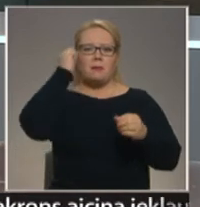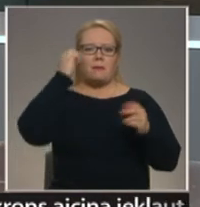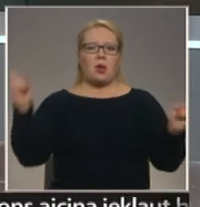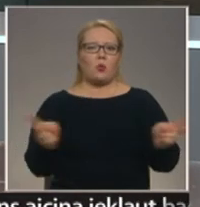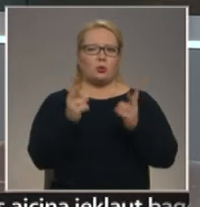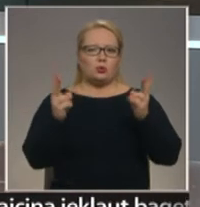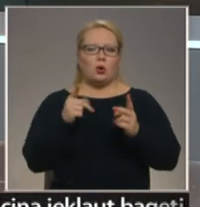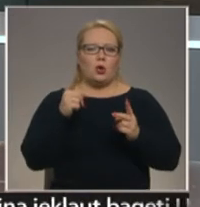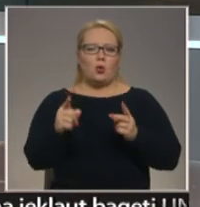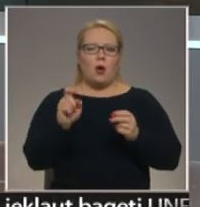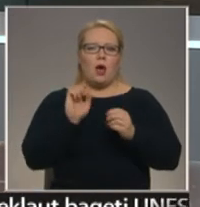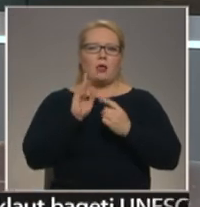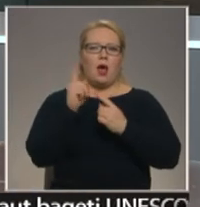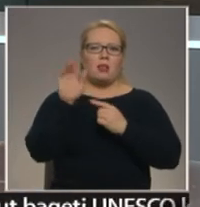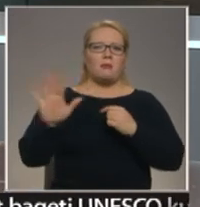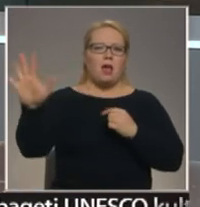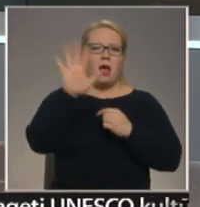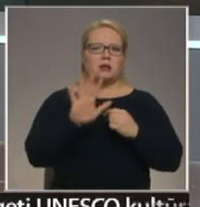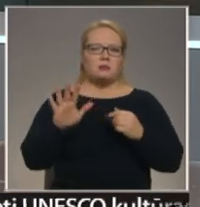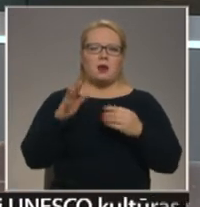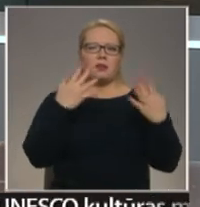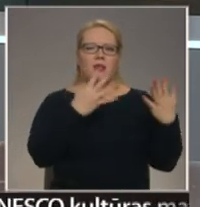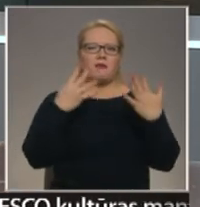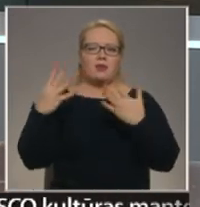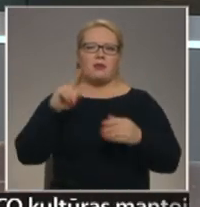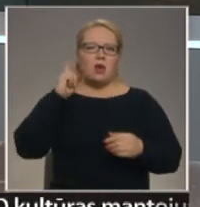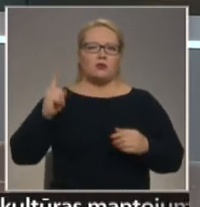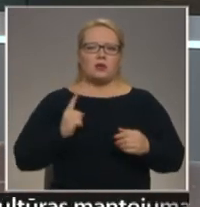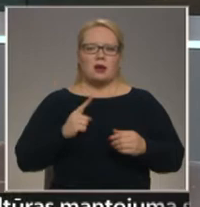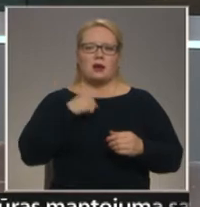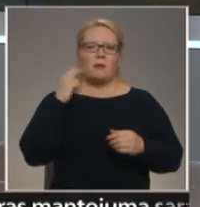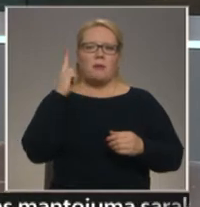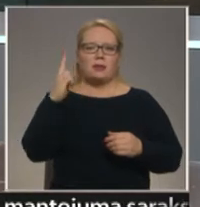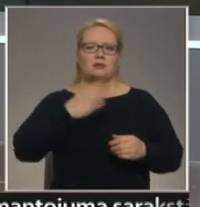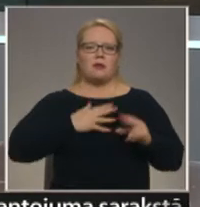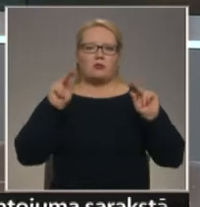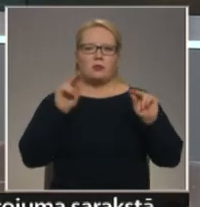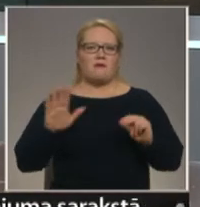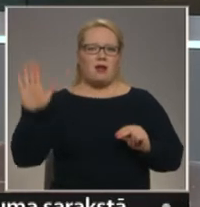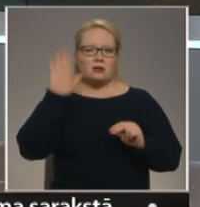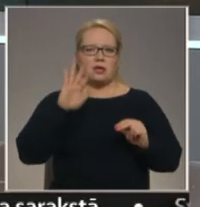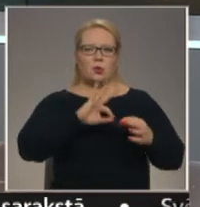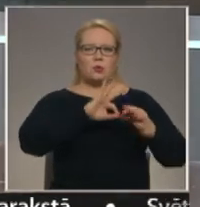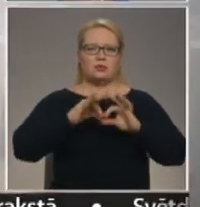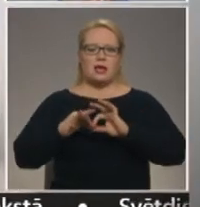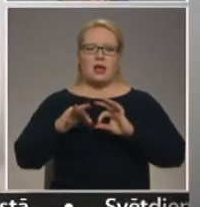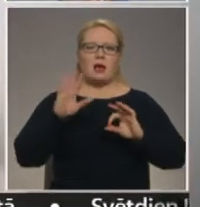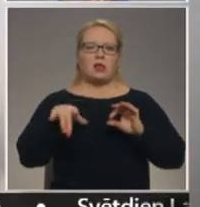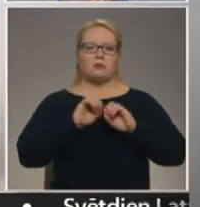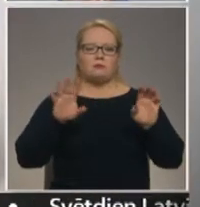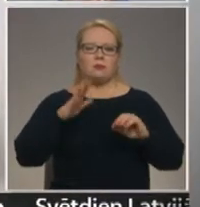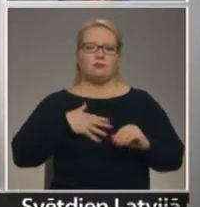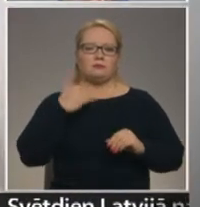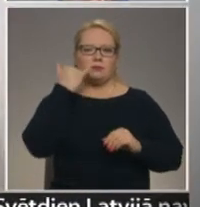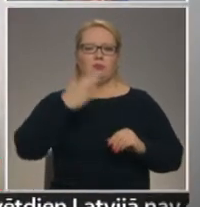kuri to atblāzumā 99 jaunsargi gatavi apliecināt savu uzticību vālstī. Lai stāstītu par to plāšāk, mums tiešādē pievienojas Aiki